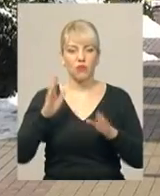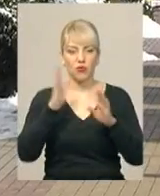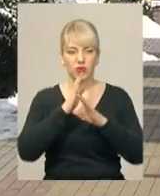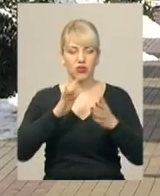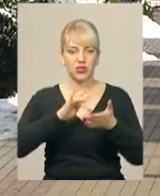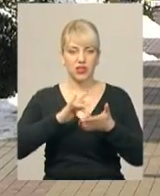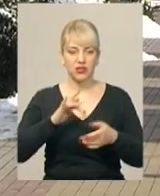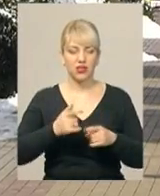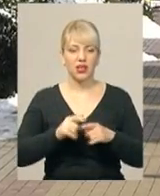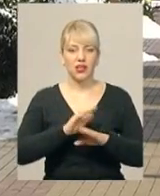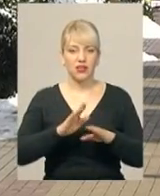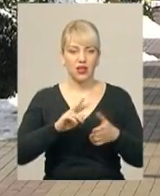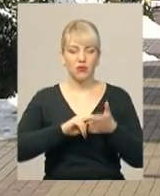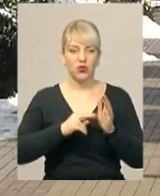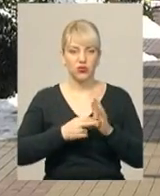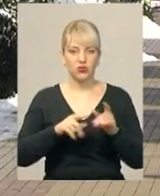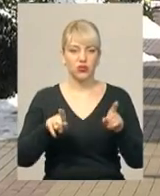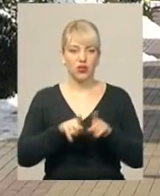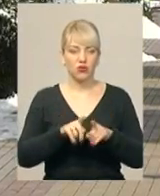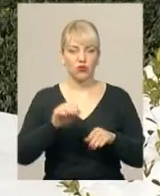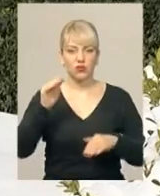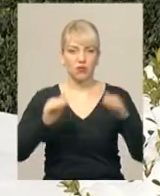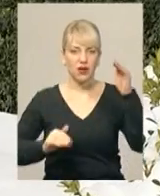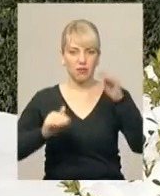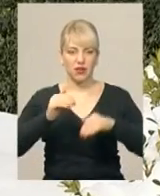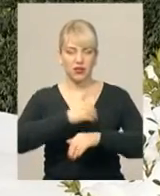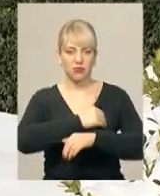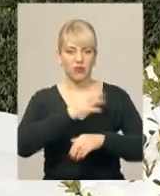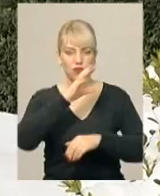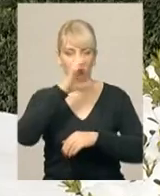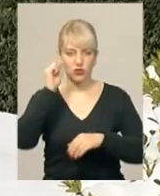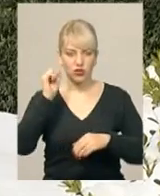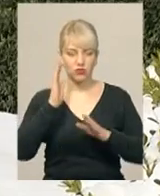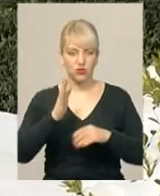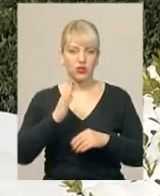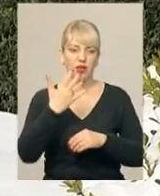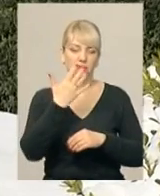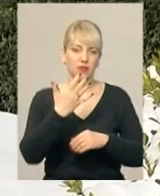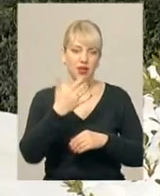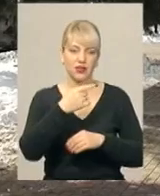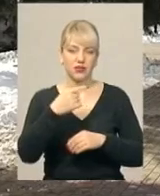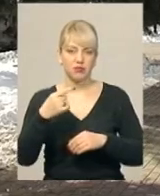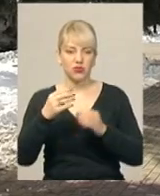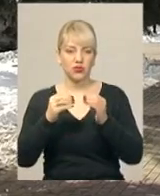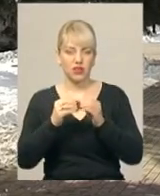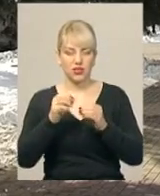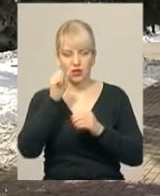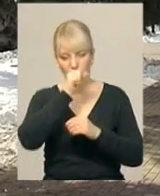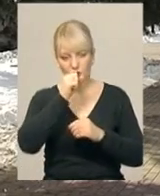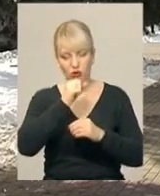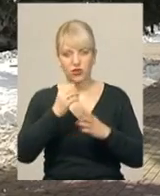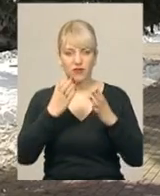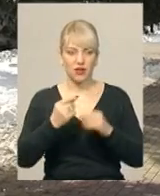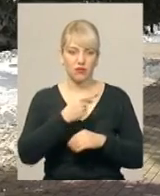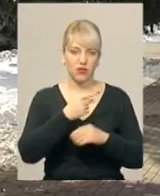прогнозують синоптики і різких припадів температури. Вночі по області очікують від 5 до 10 градусів морозу, в день від мінус 7